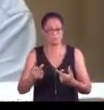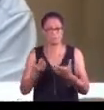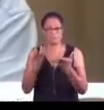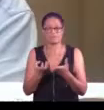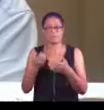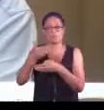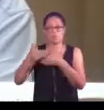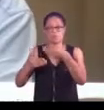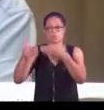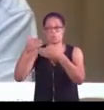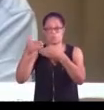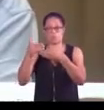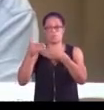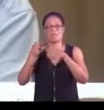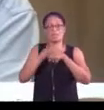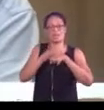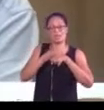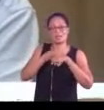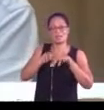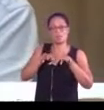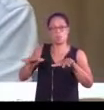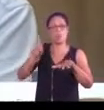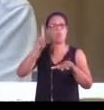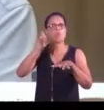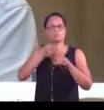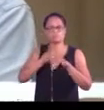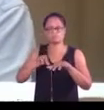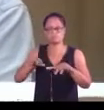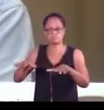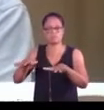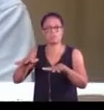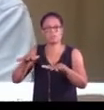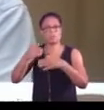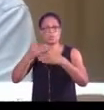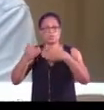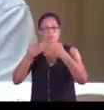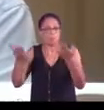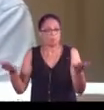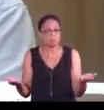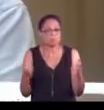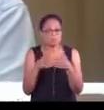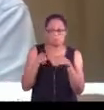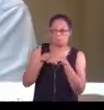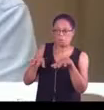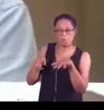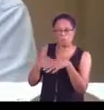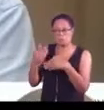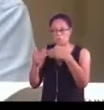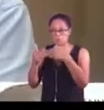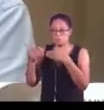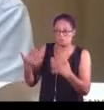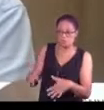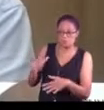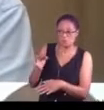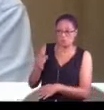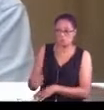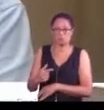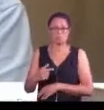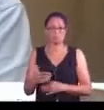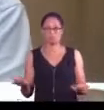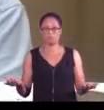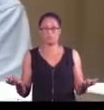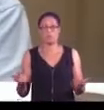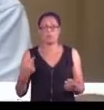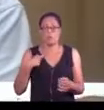construire un réseau d'irrigation. Donc ma question, c'est de savoir à quel point ça en est, parce que j'ai cherché vainement